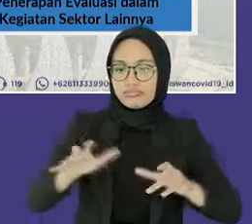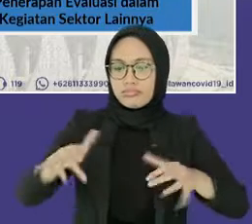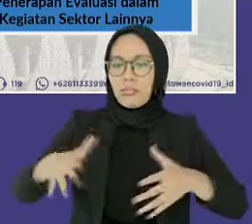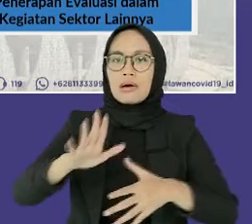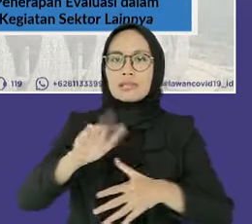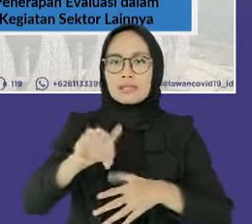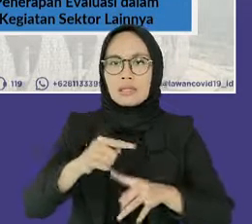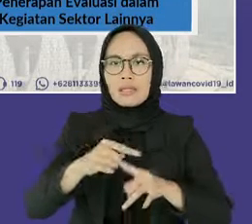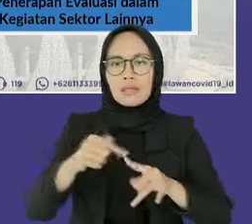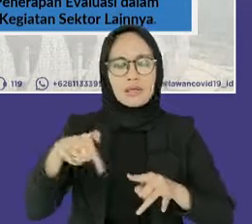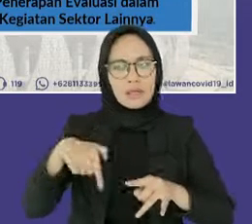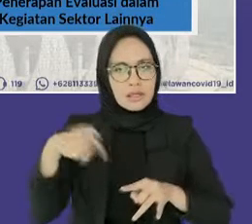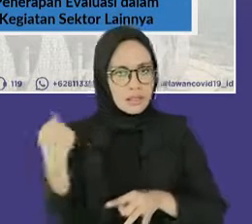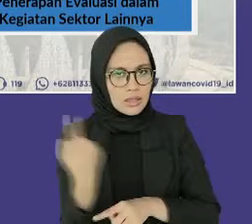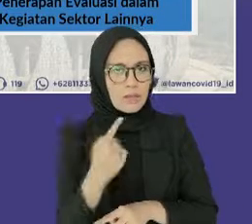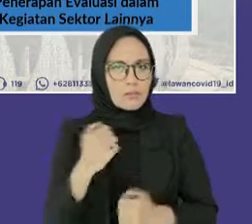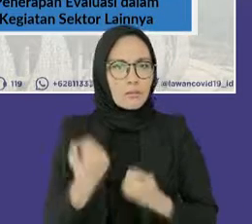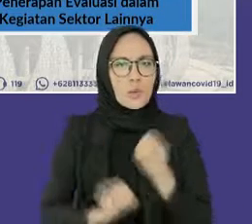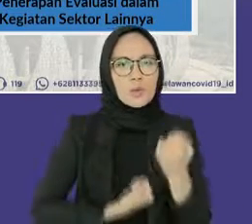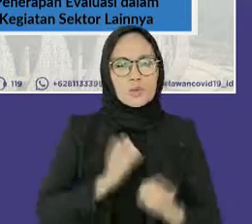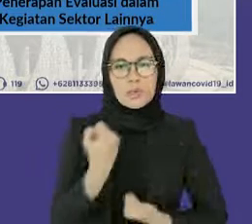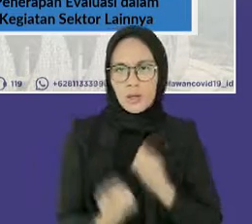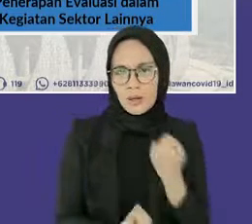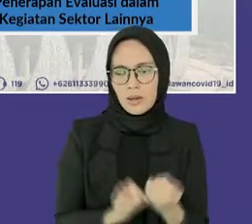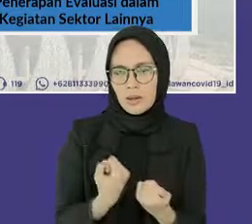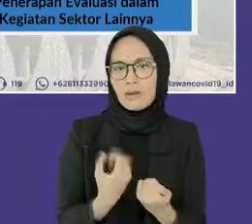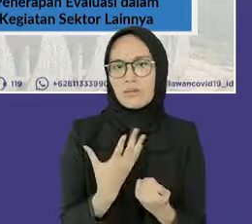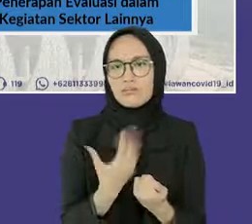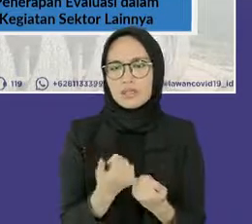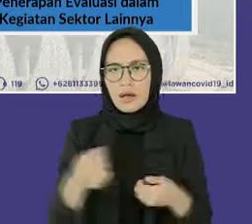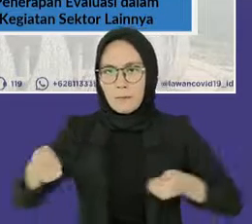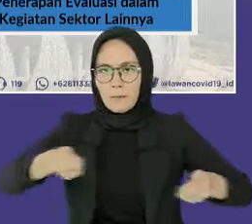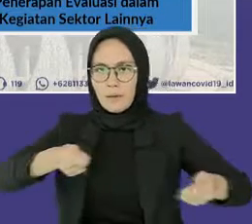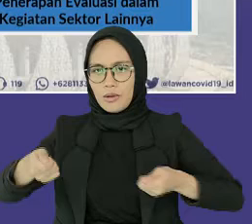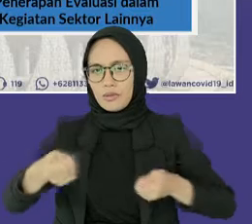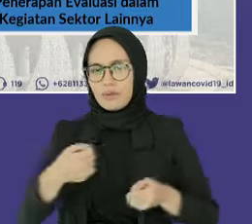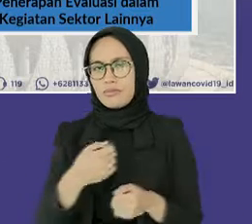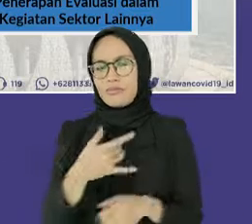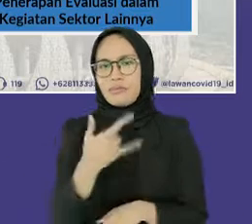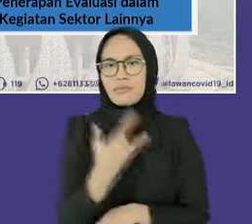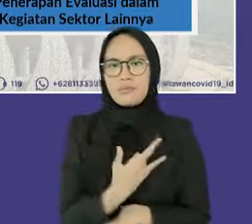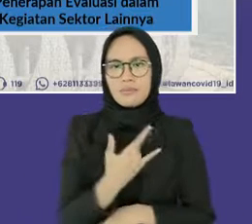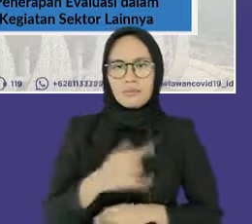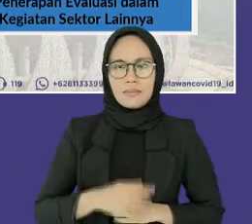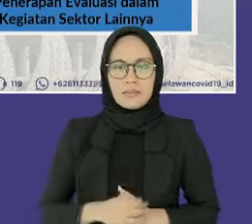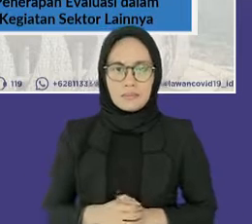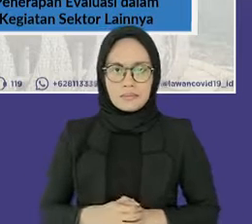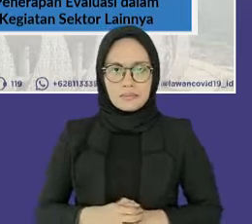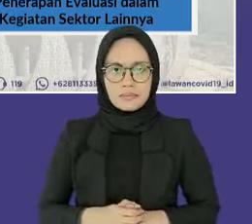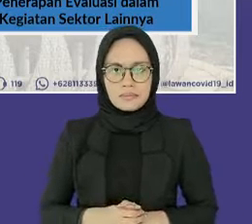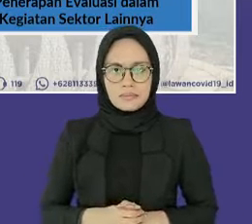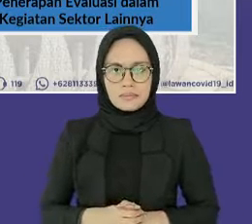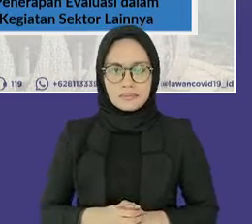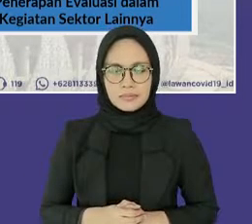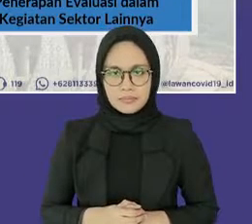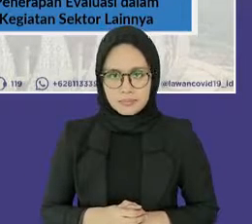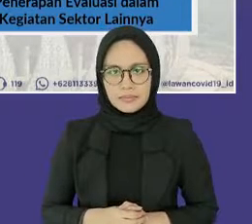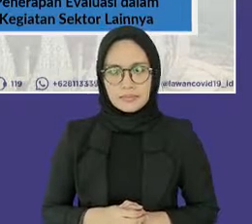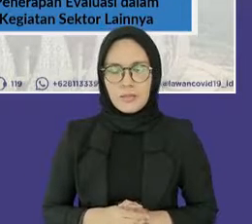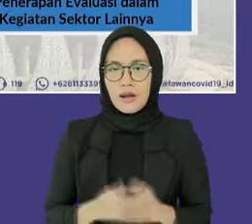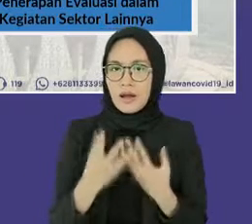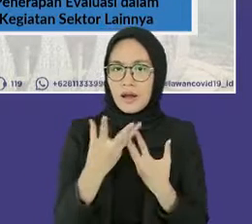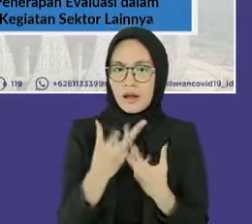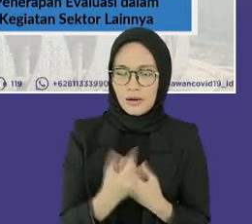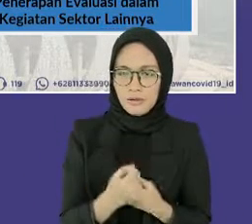Selain itu, evaluasi yang diikuti dan dilakukan setelah penyelenggaraan PON 20 dapat